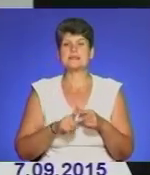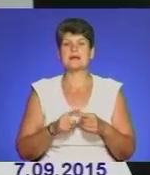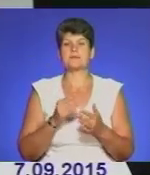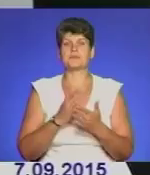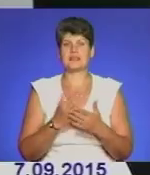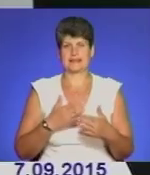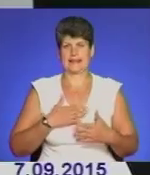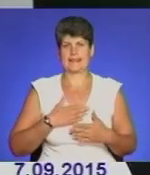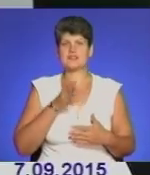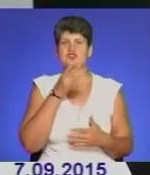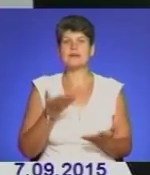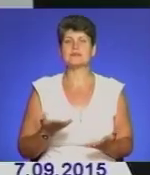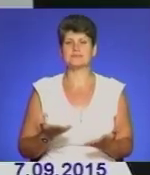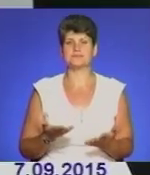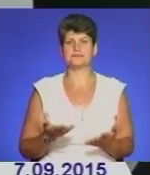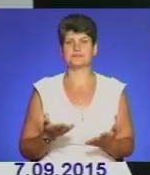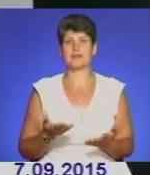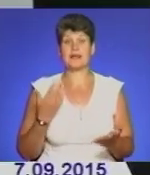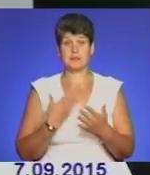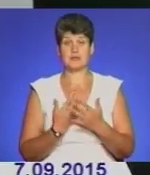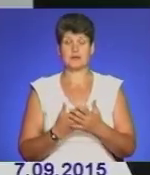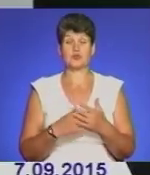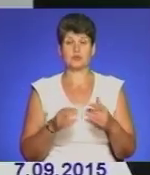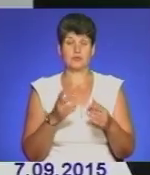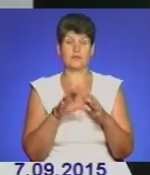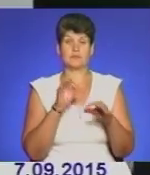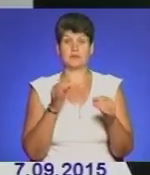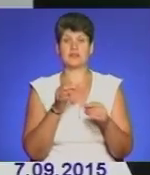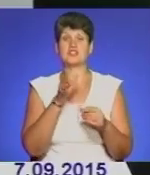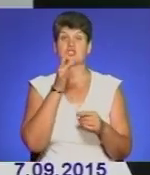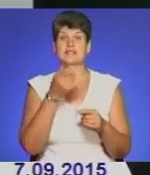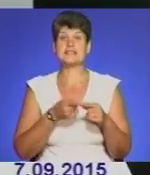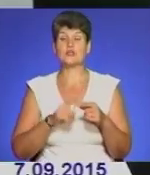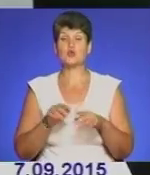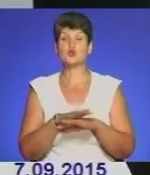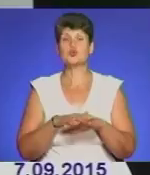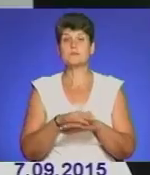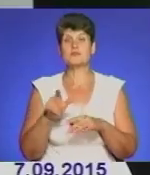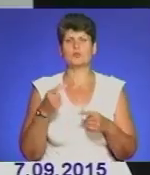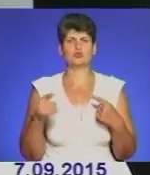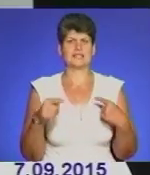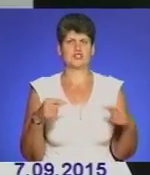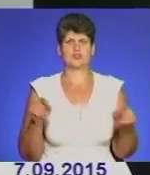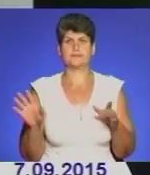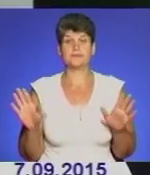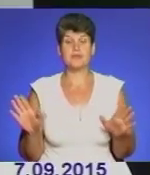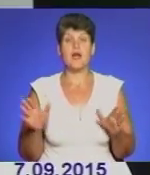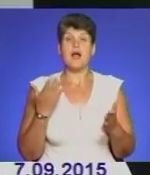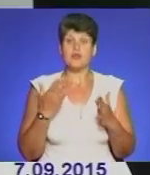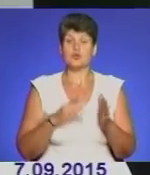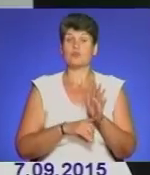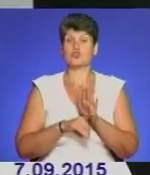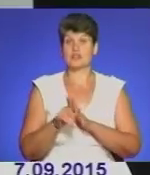для нас час. Якщо прибрати вимір і час, то суспільство буде з абсолютно іншим. Але якщо ми